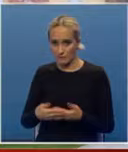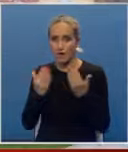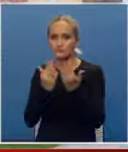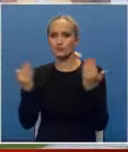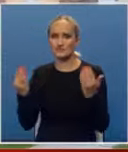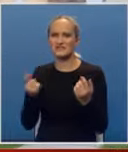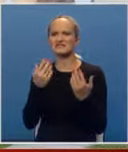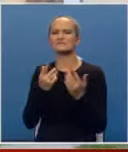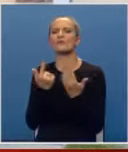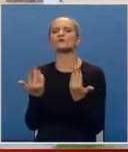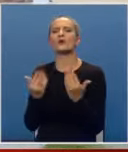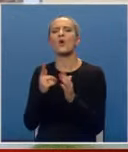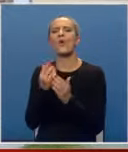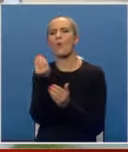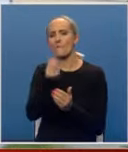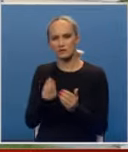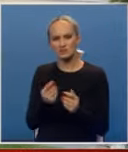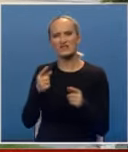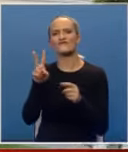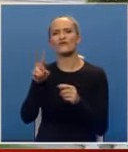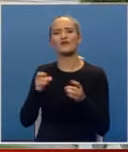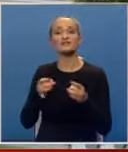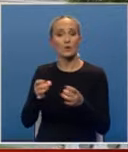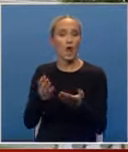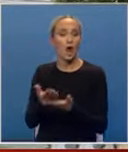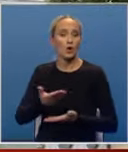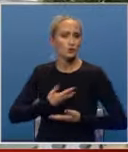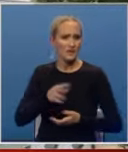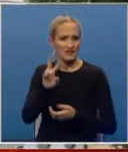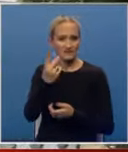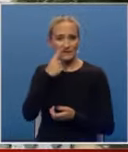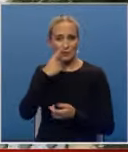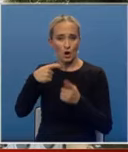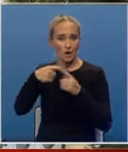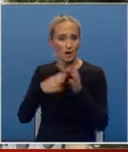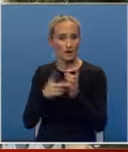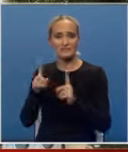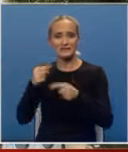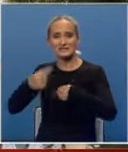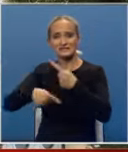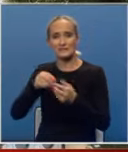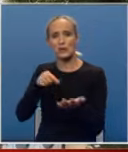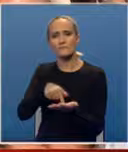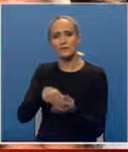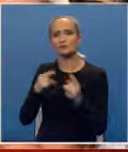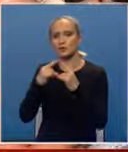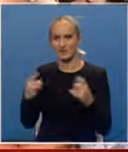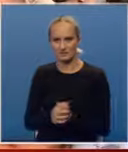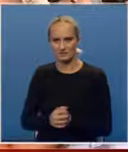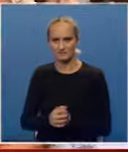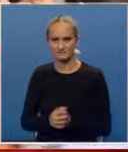muze i savremene umjetnosti i Vidovdanska ulica, ako za tu dobiju 12 milijuna maraka ili zamjensku lokaciju od grada.